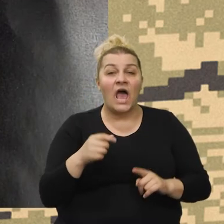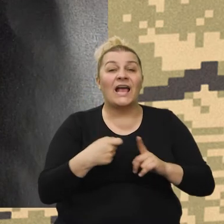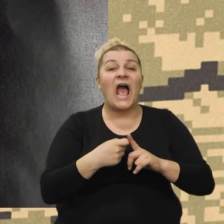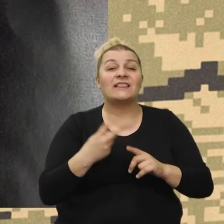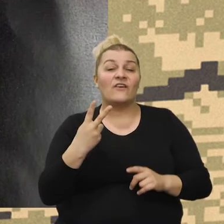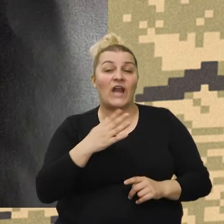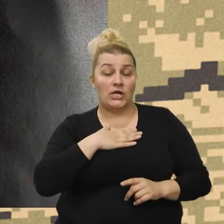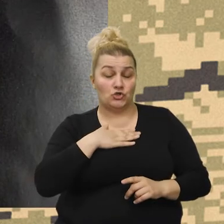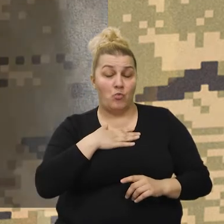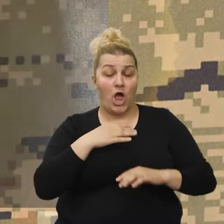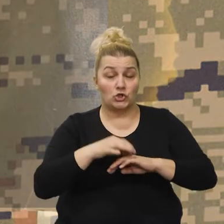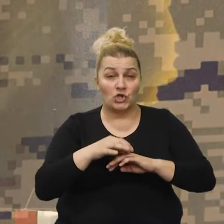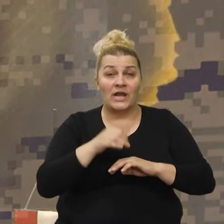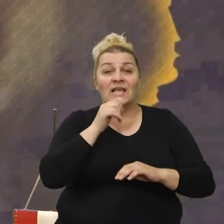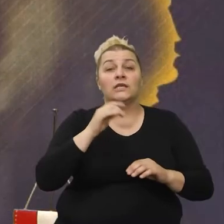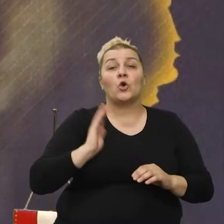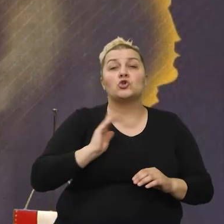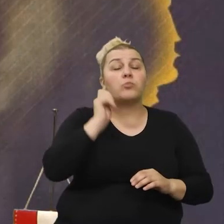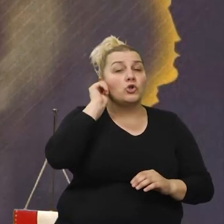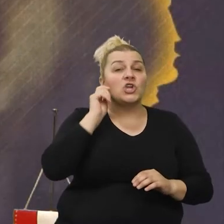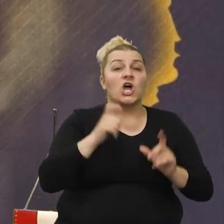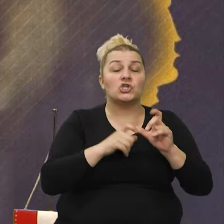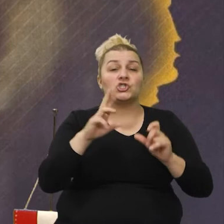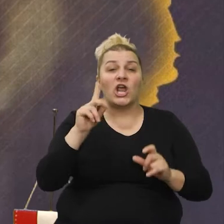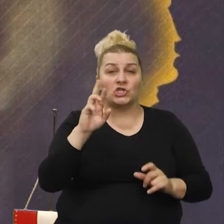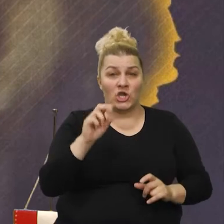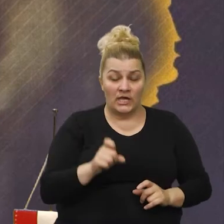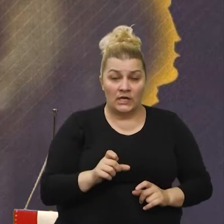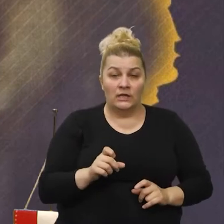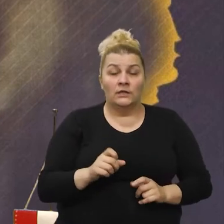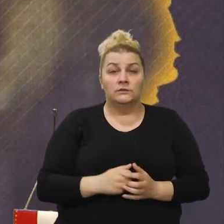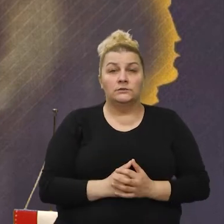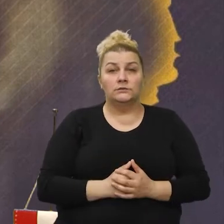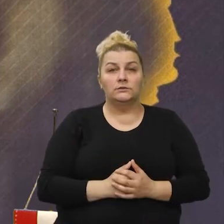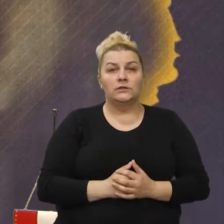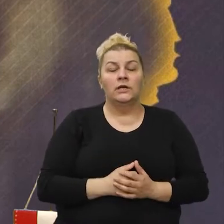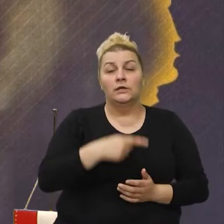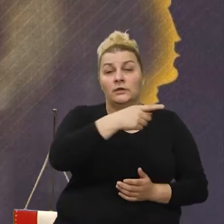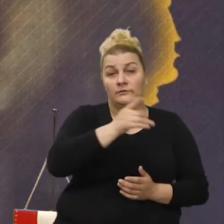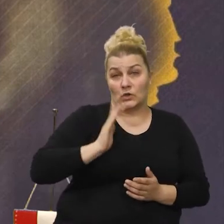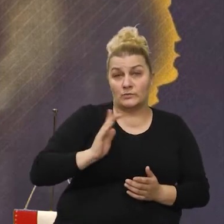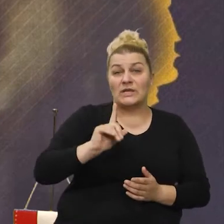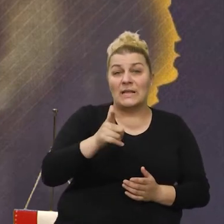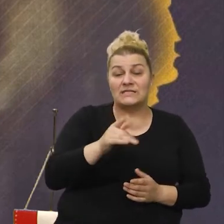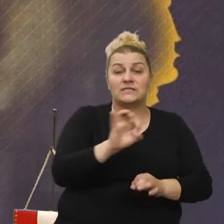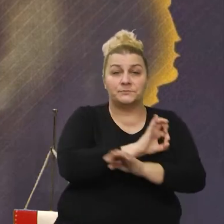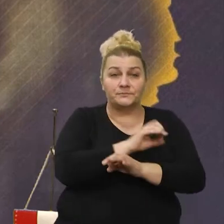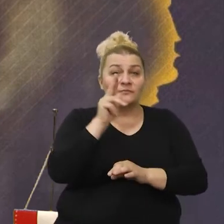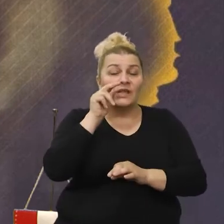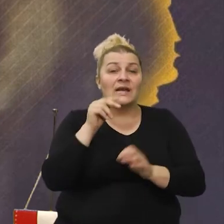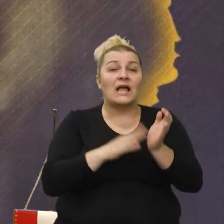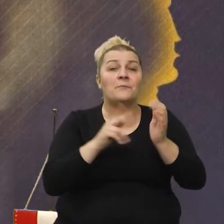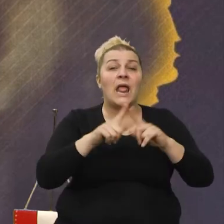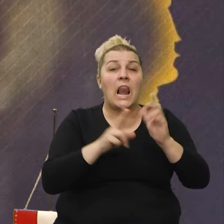moja supruga i Gordana Šećer. Ivo Lisica je umra od raka melanoma. Moja supruga je umrla od